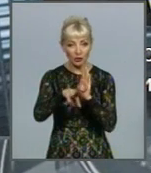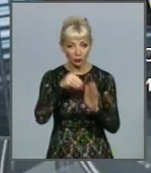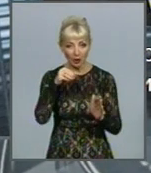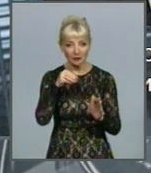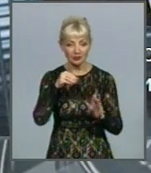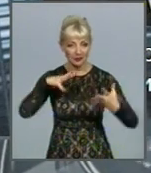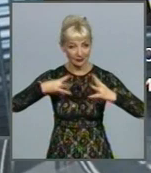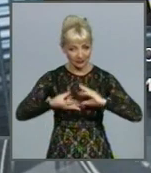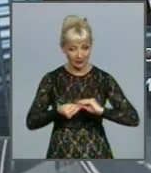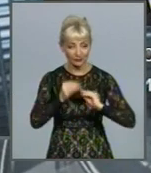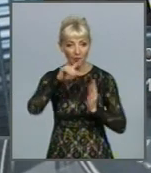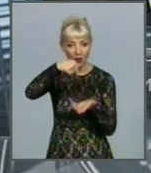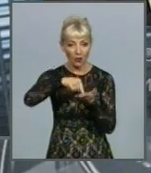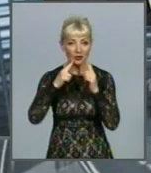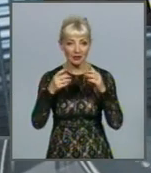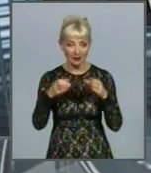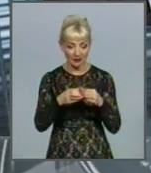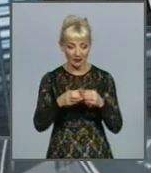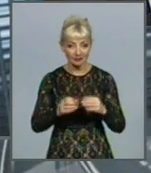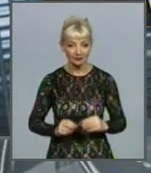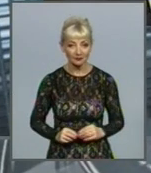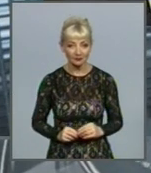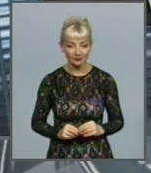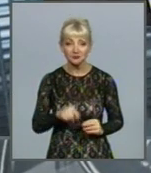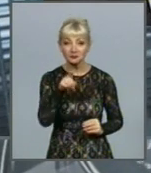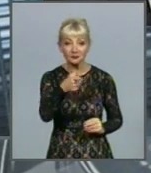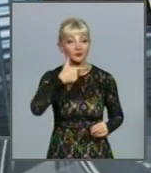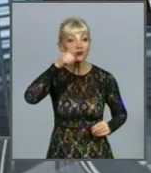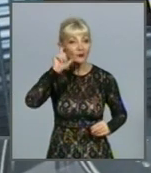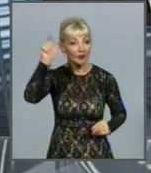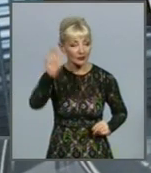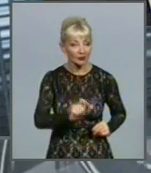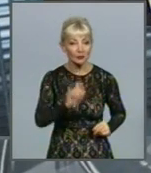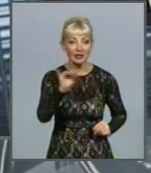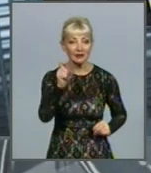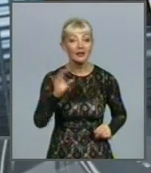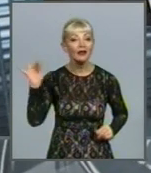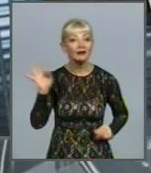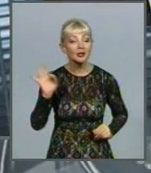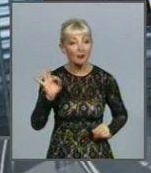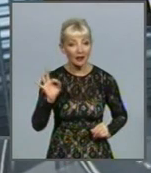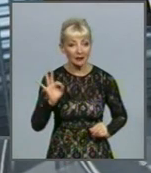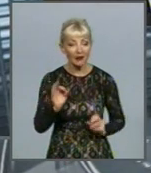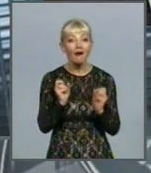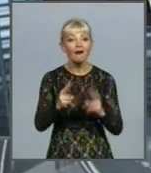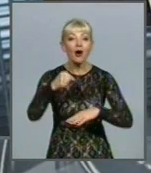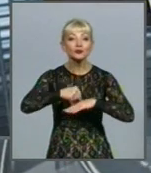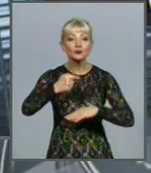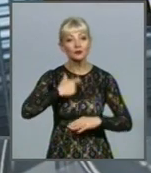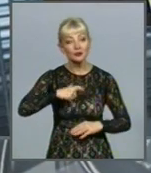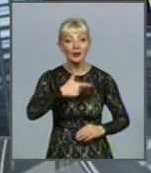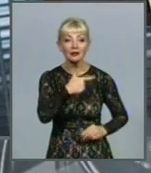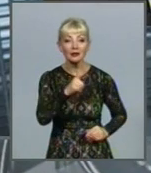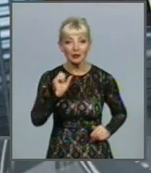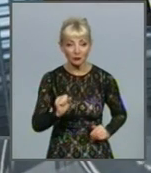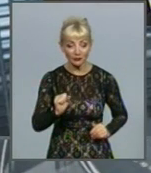в Городськийській і обласної. Ти позавчера вернувся з Гермії. Як відчувається себе Геннадій